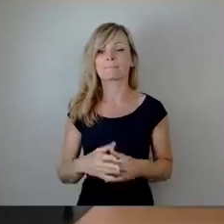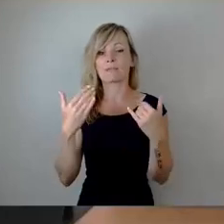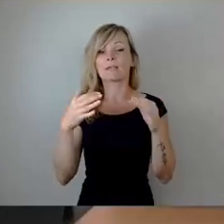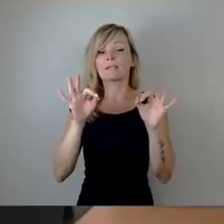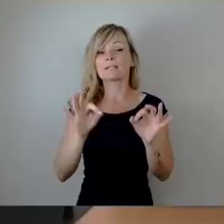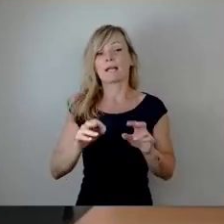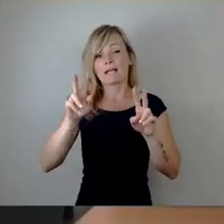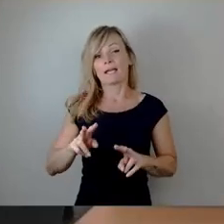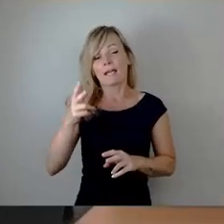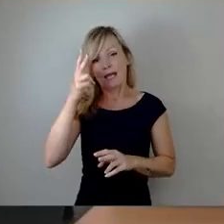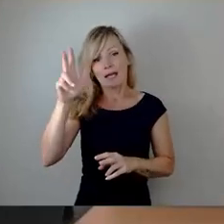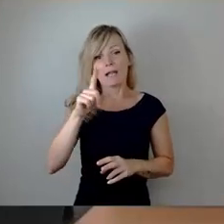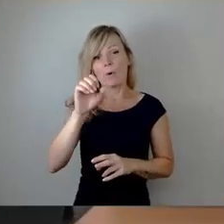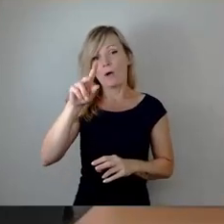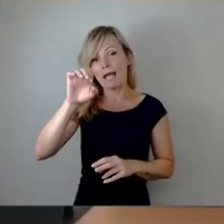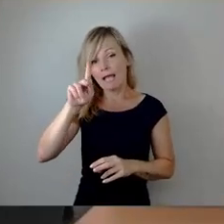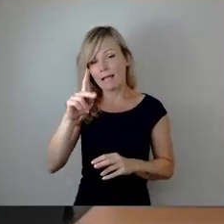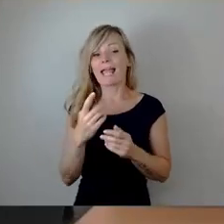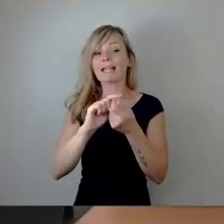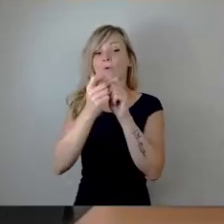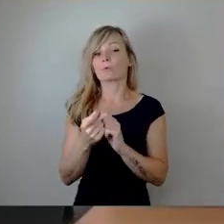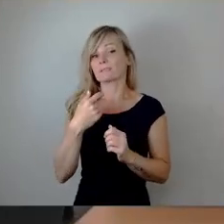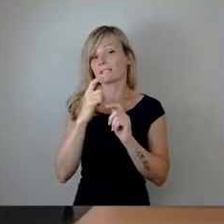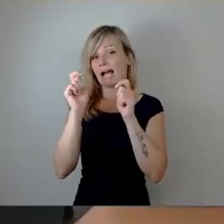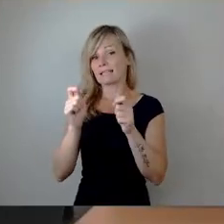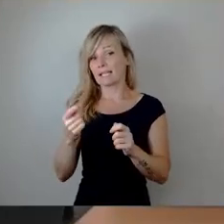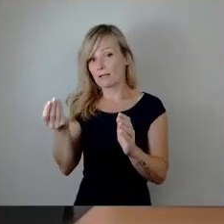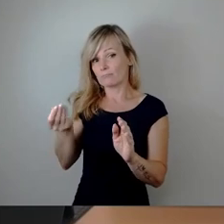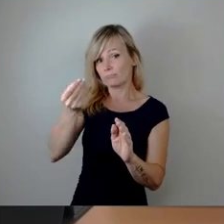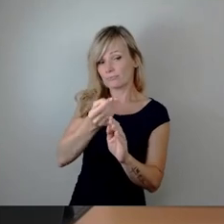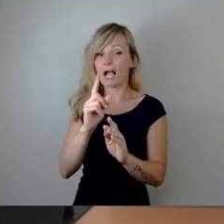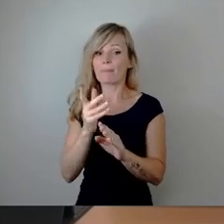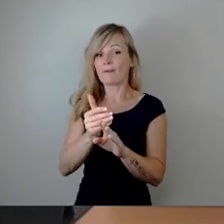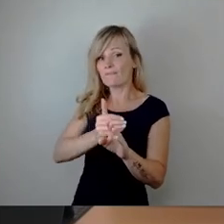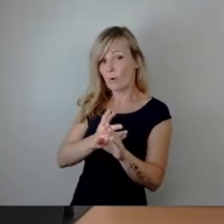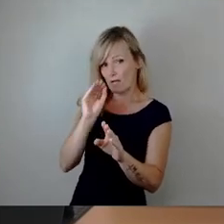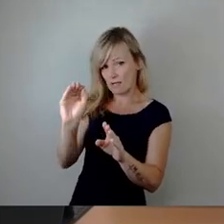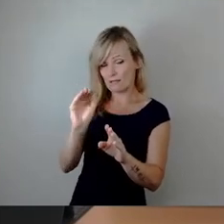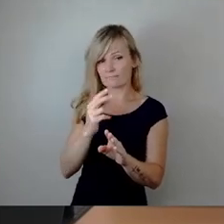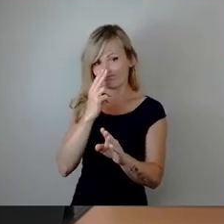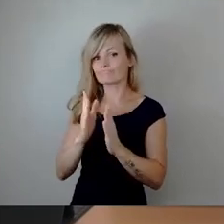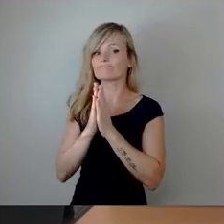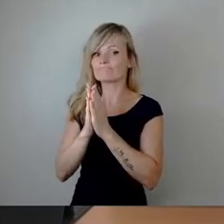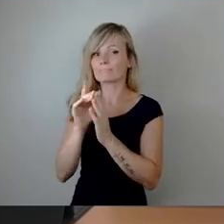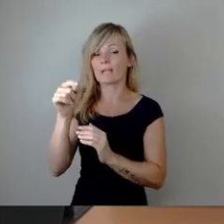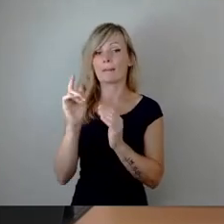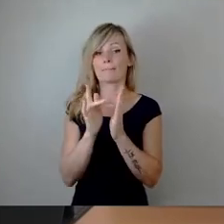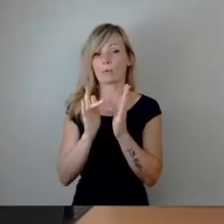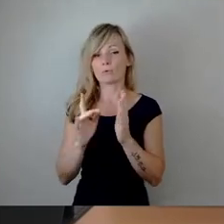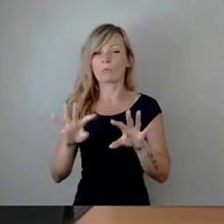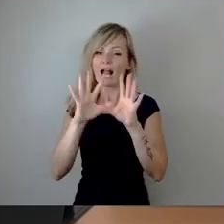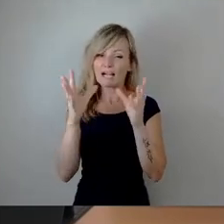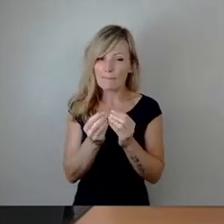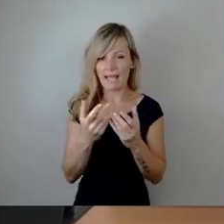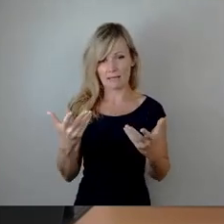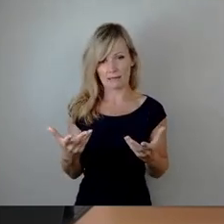Änderungsanträge einzubringen, muss Sie aber im Vorfeld darauf hinweisen und bitten, die Begründung allgemein zu fassen.